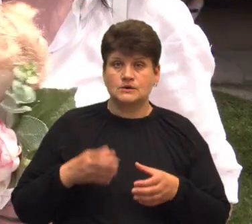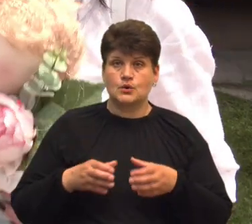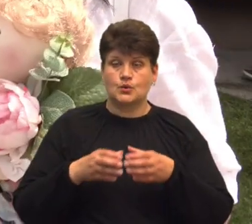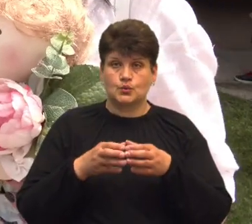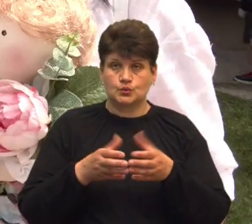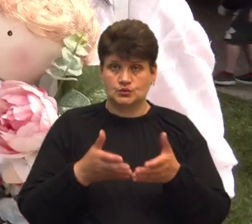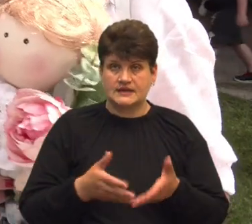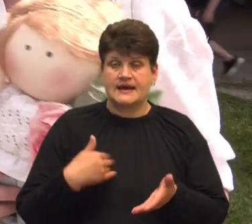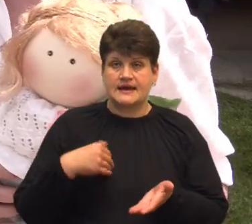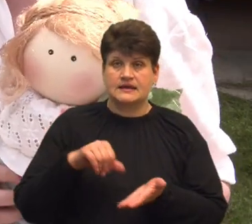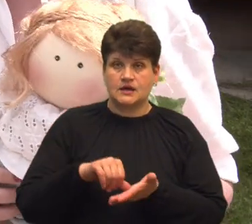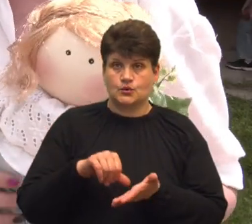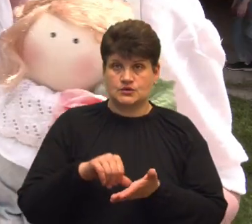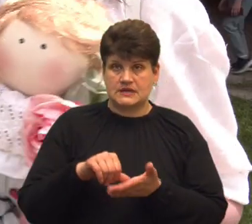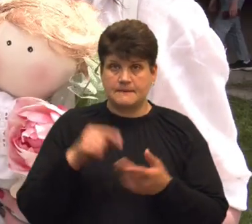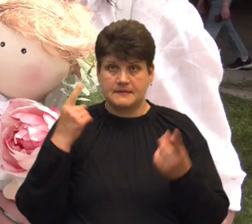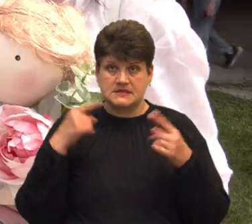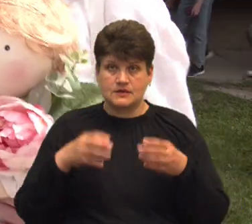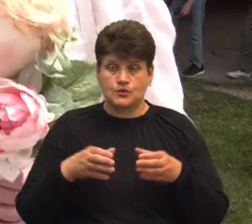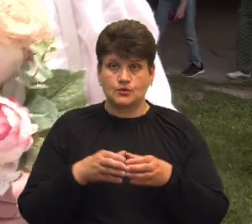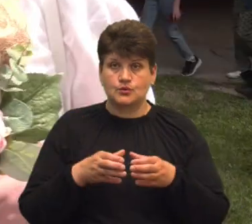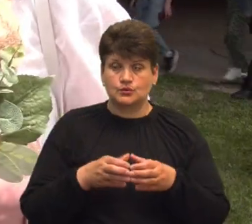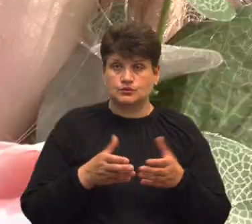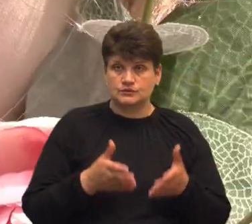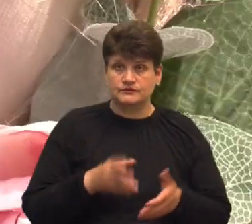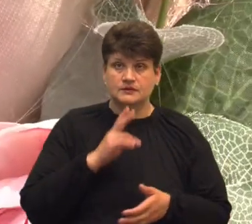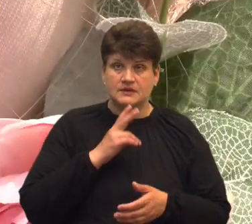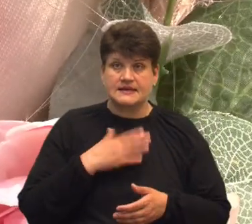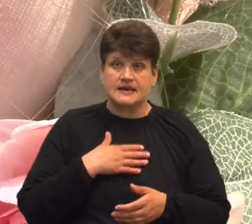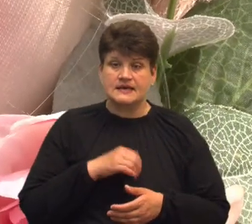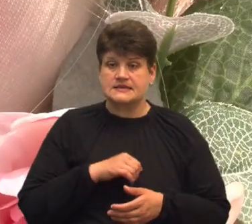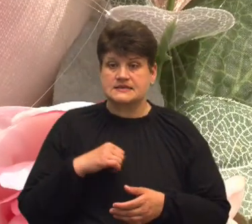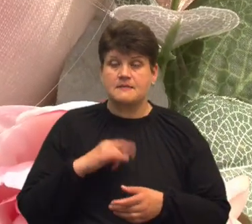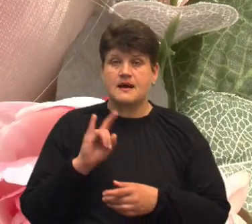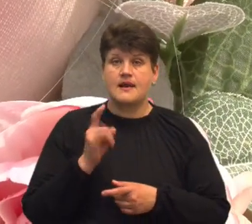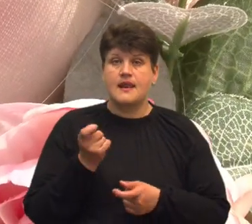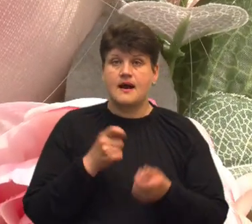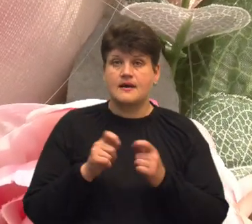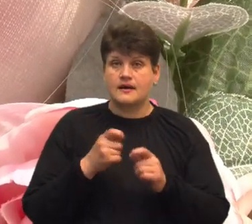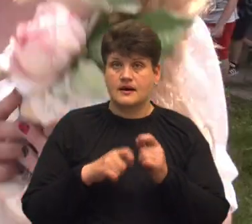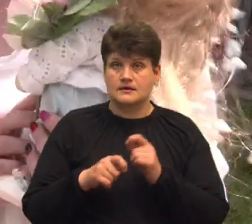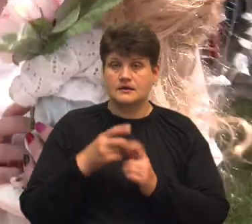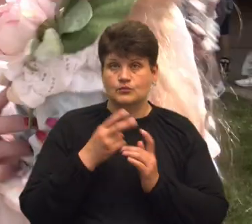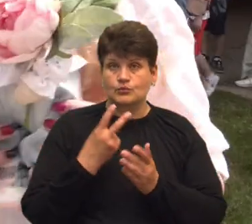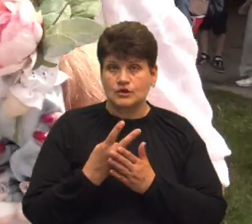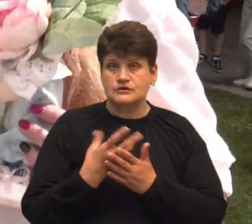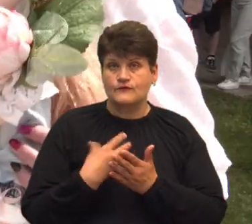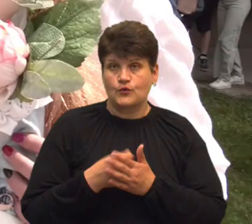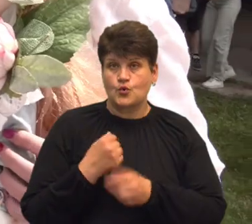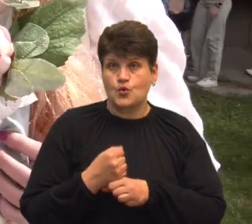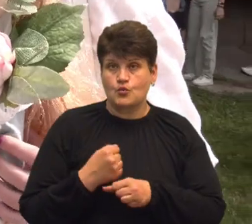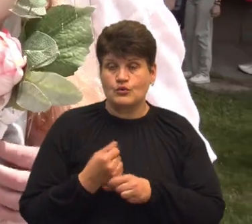учасником з мистецьких гурт Леля Кременеччини. І я сама як лелькарка і презентую сьогодні свою роботу. Сьогодні це